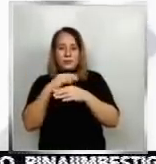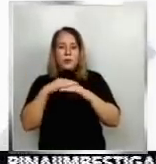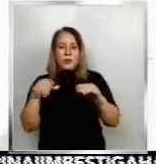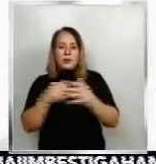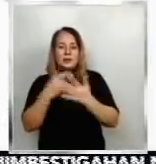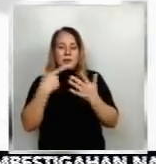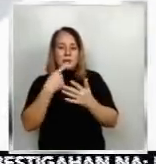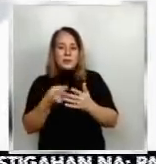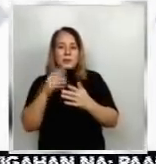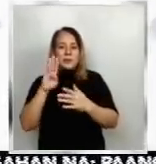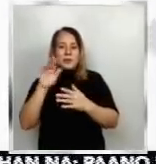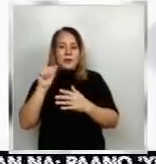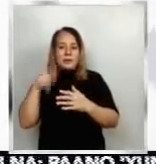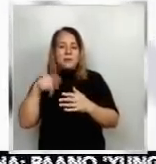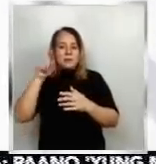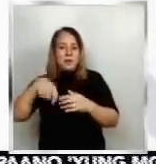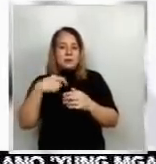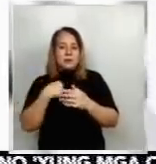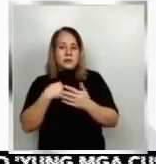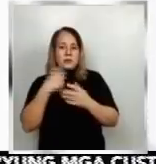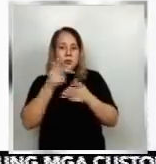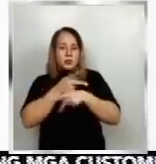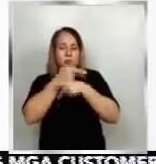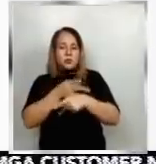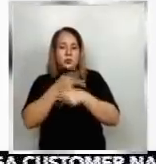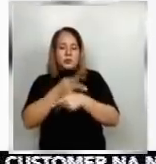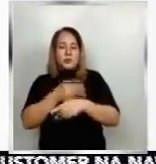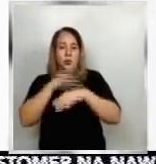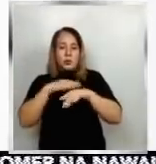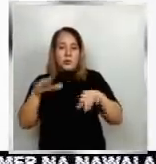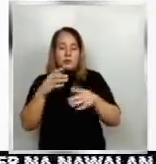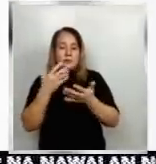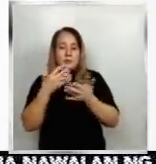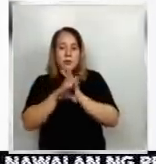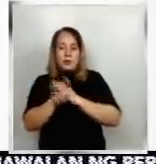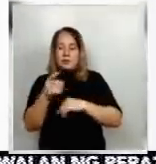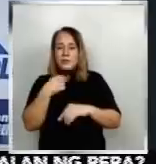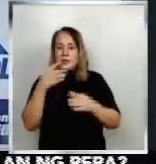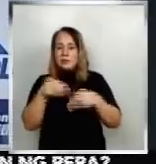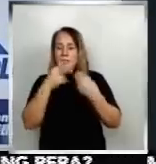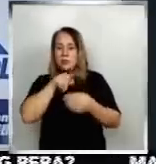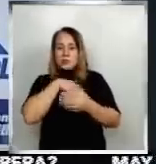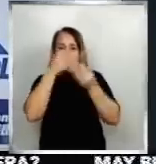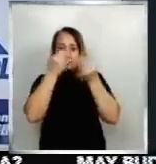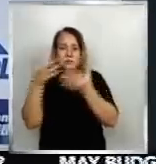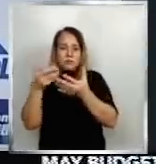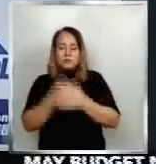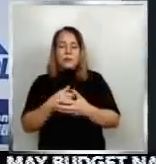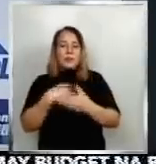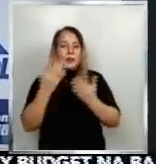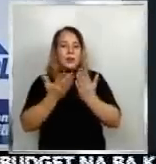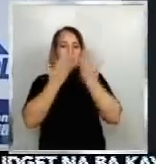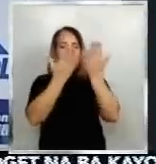BAP na dapat maging mas maingat sa mga cybercriminal tulad ng hindi pagbibigay ng personal information. Naghain na ang Bayan